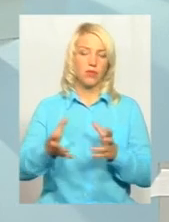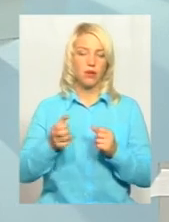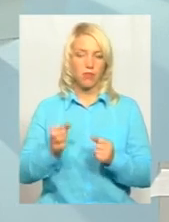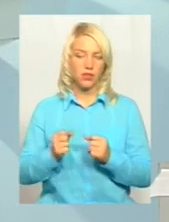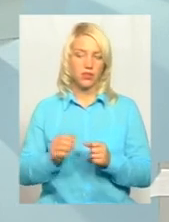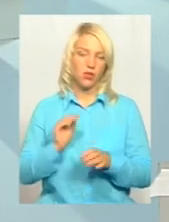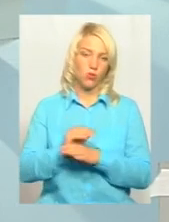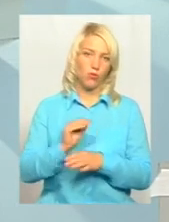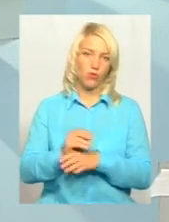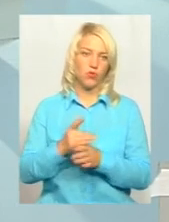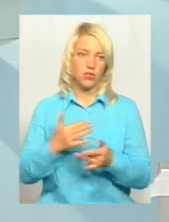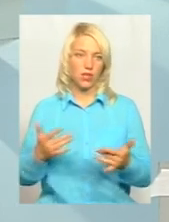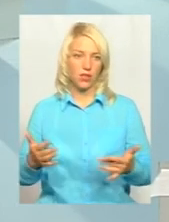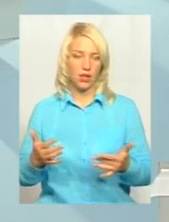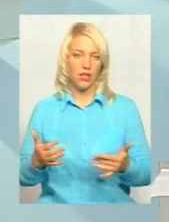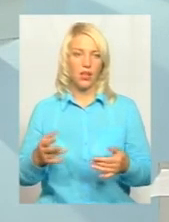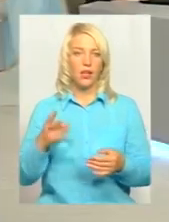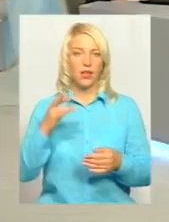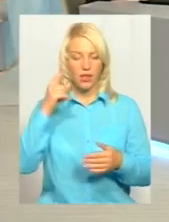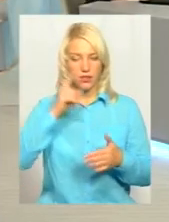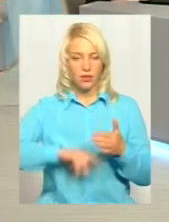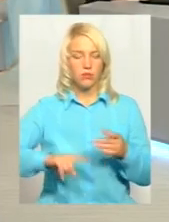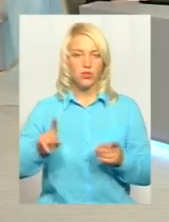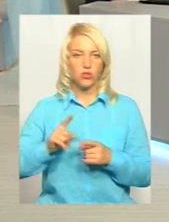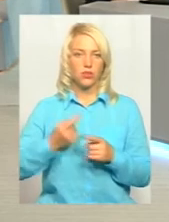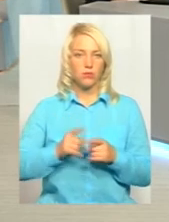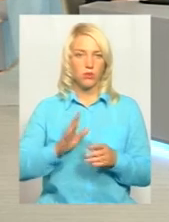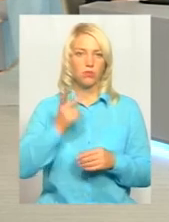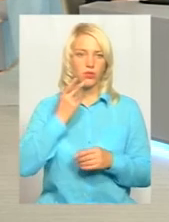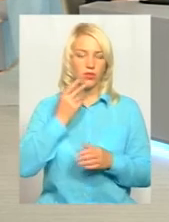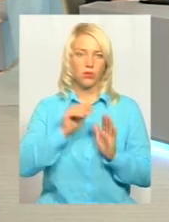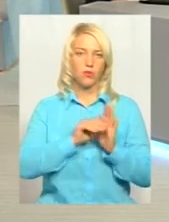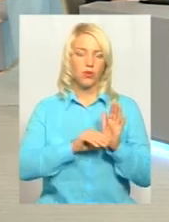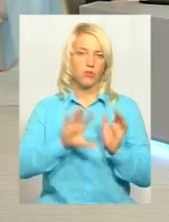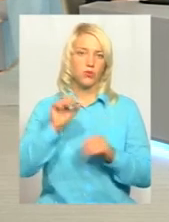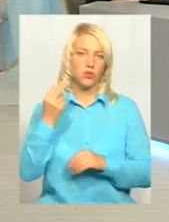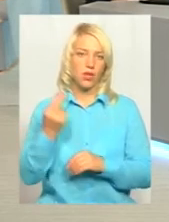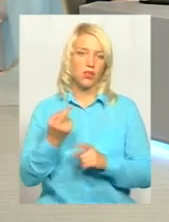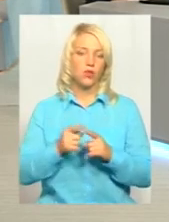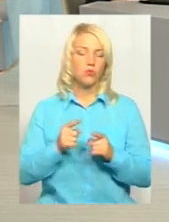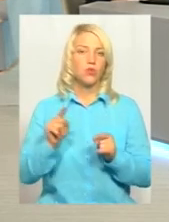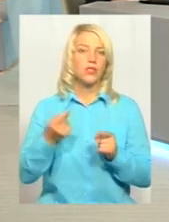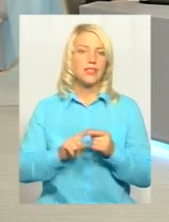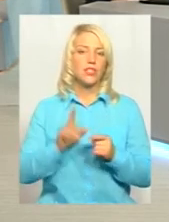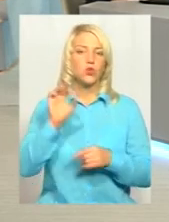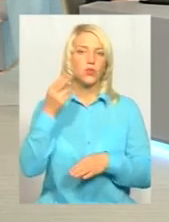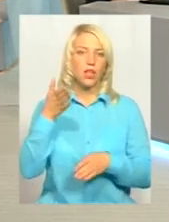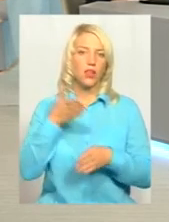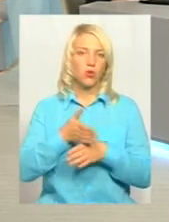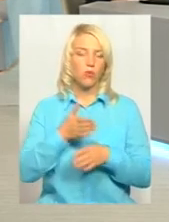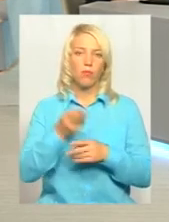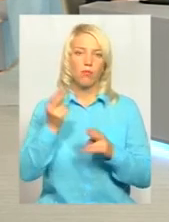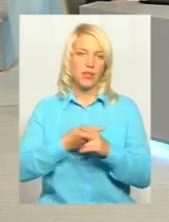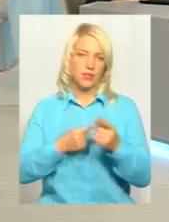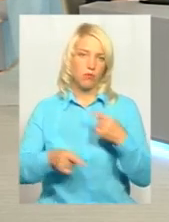доповнюватися і так далі. Надіємося, що це буде постійною програмою, соціальною програмою. А вже це соціальна допомога, безповоротна.